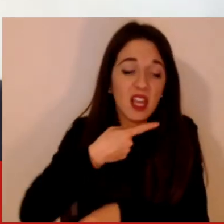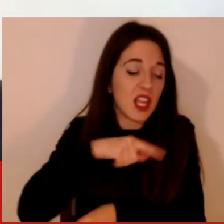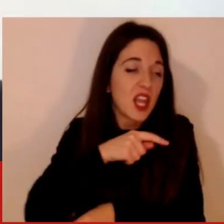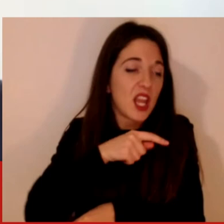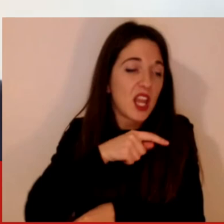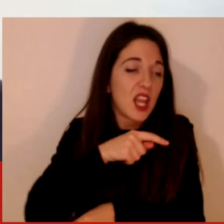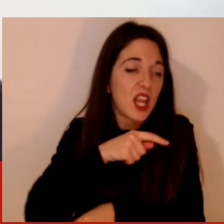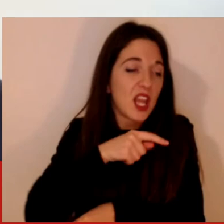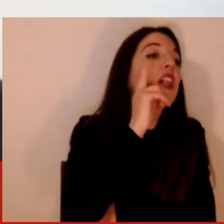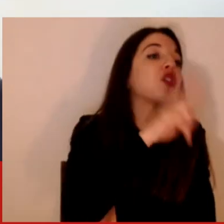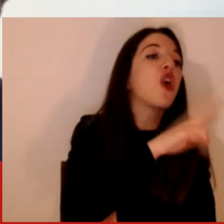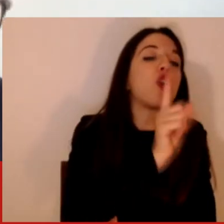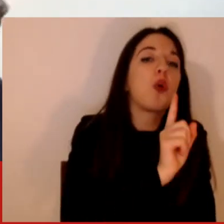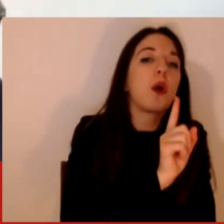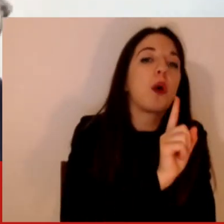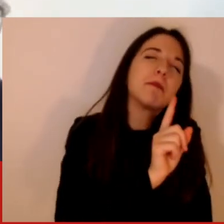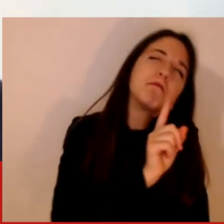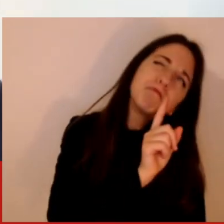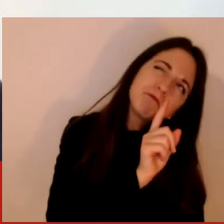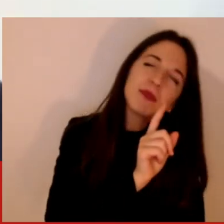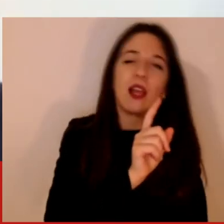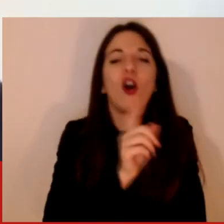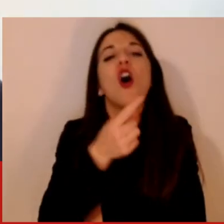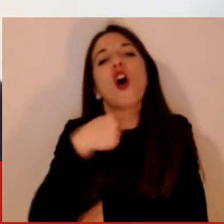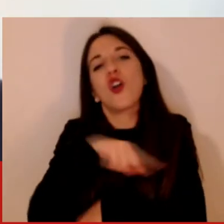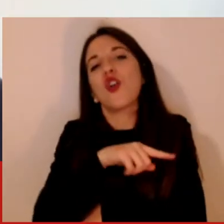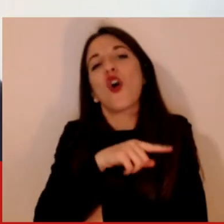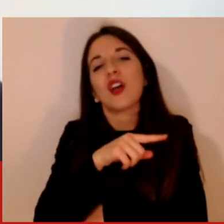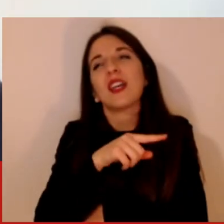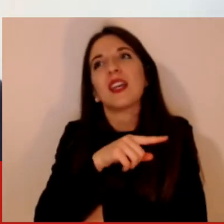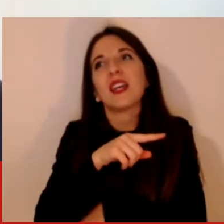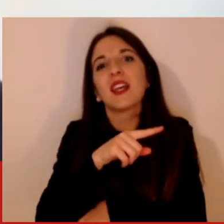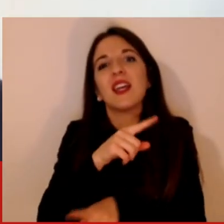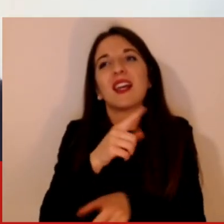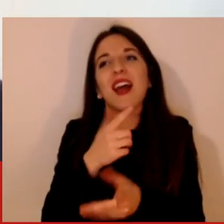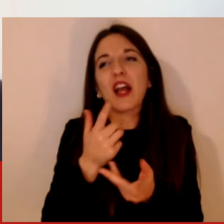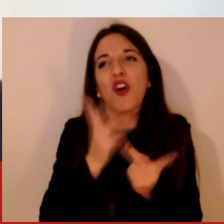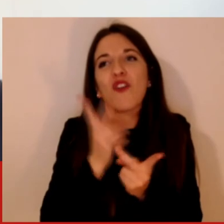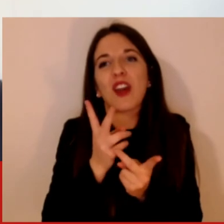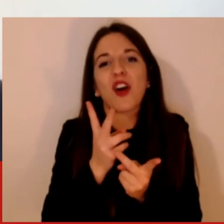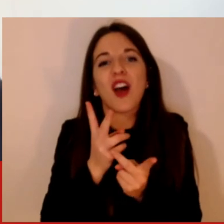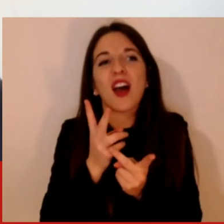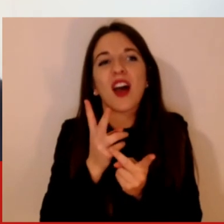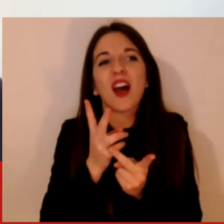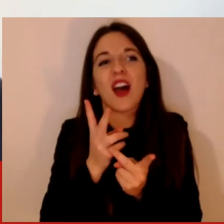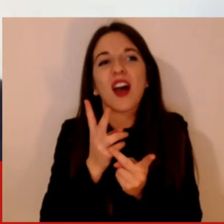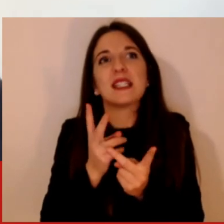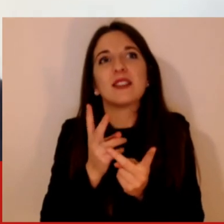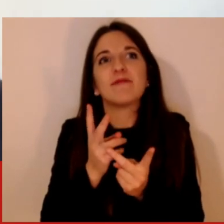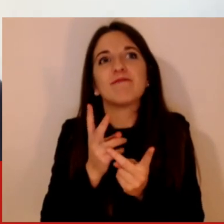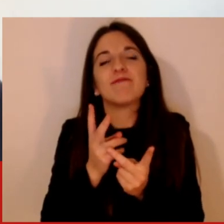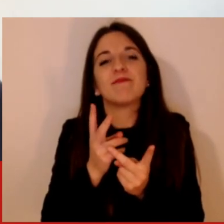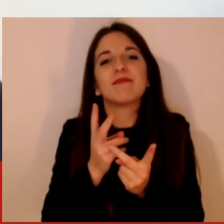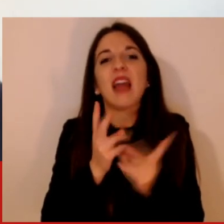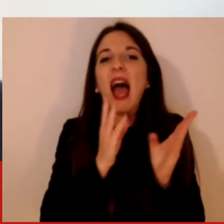programmi che suggeriscano quello che noi vogliamo a cui siamo interessati hanno all'interno un enorme tasso